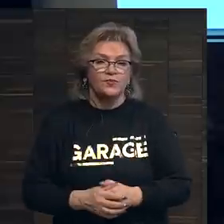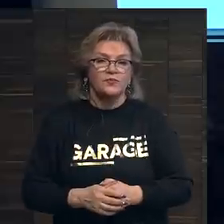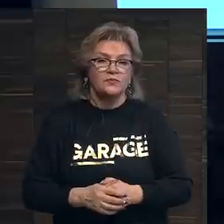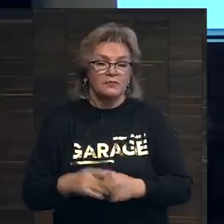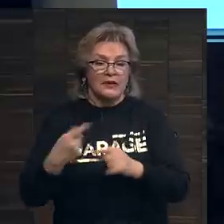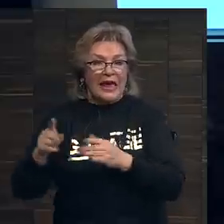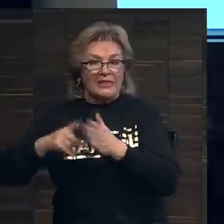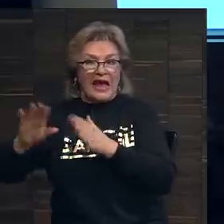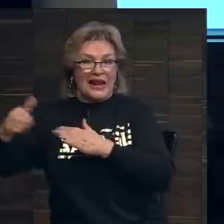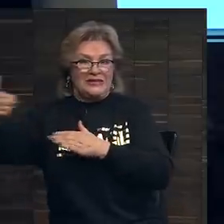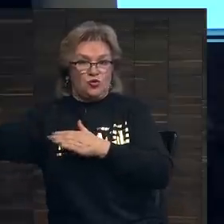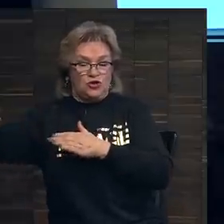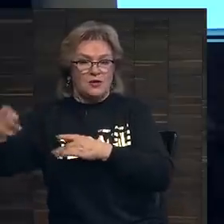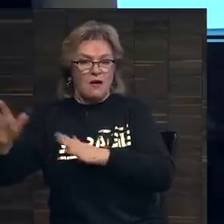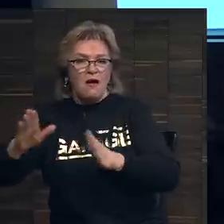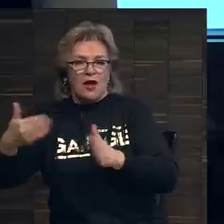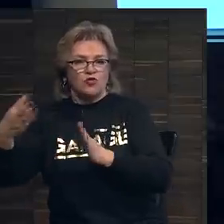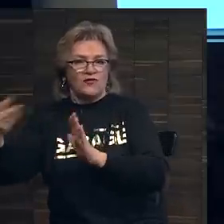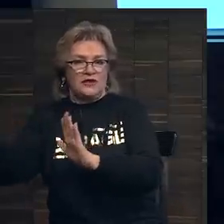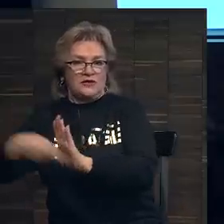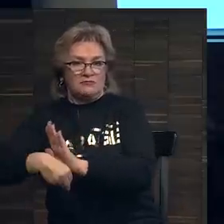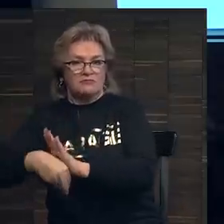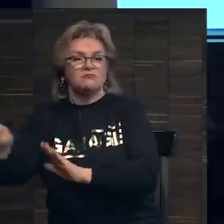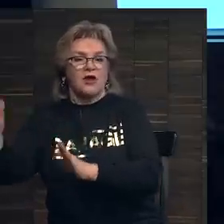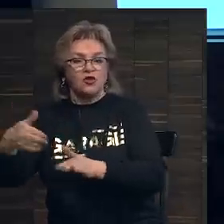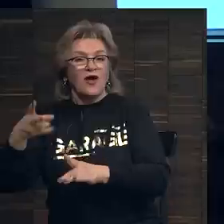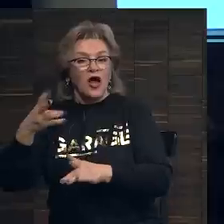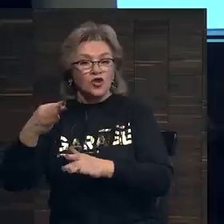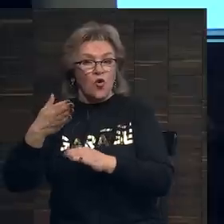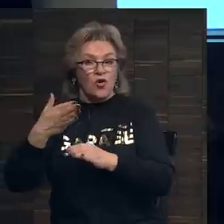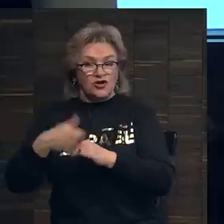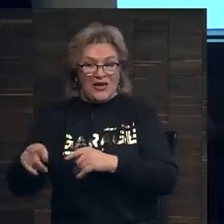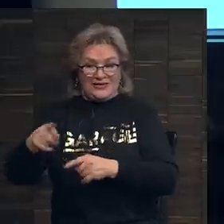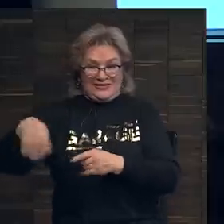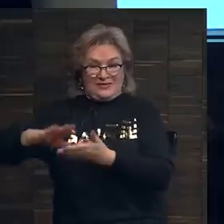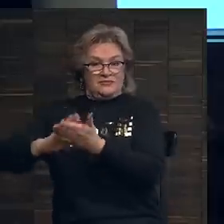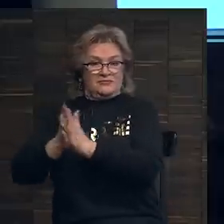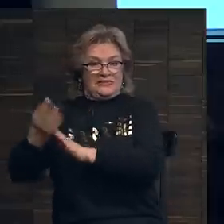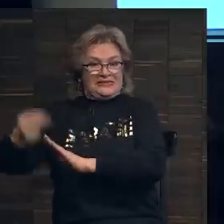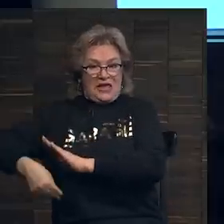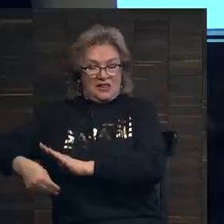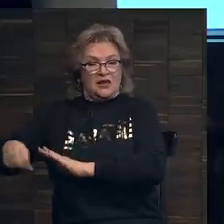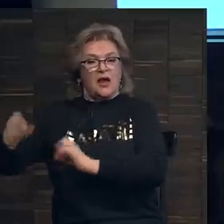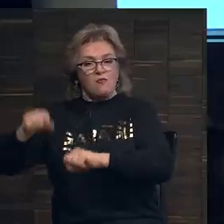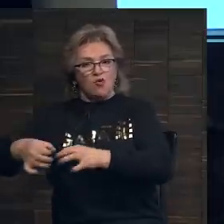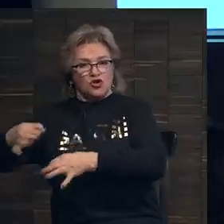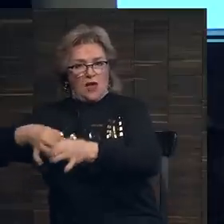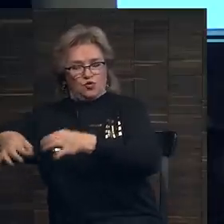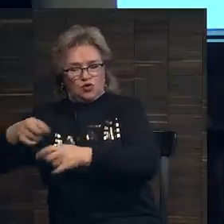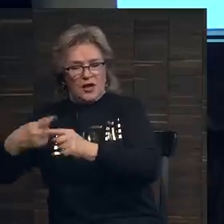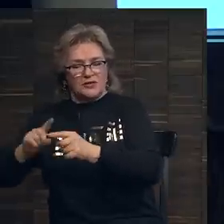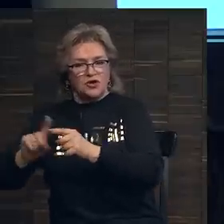Эта гарантирующая сторона готова вложить деньги, но часть их сделки, ее можно обсуждать,